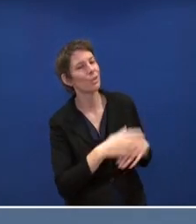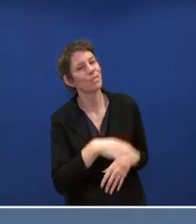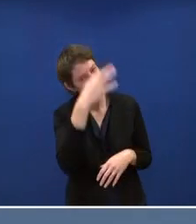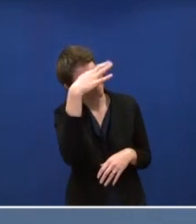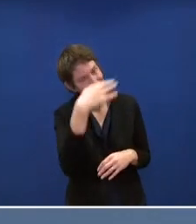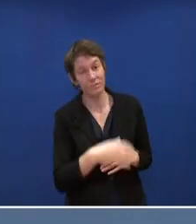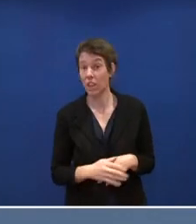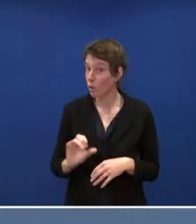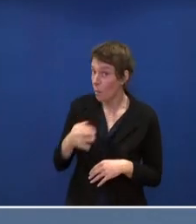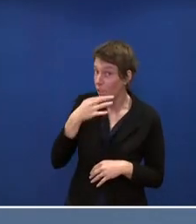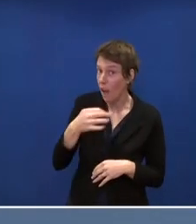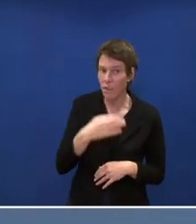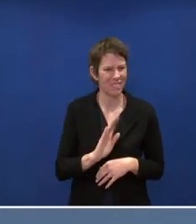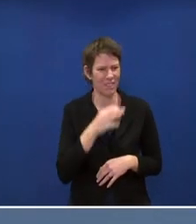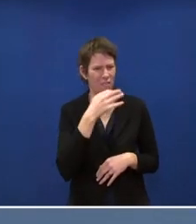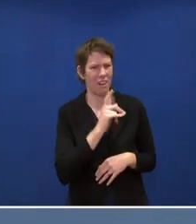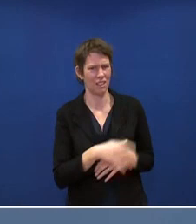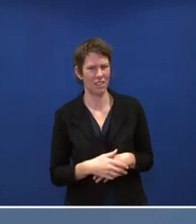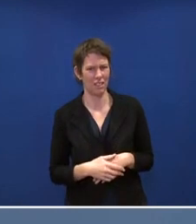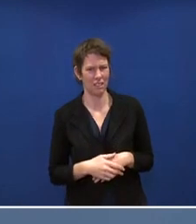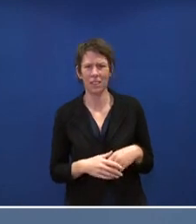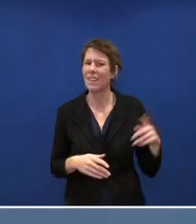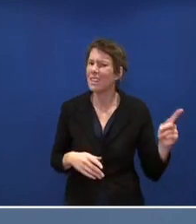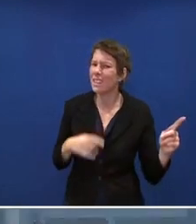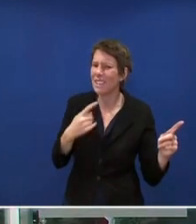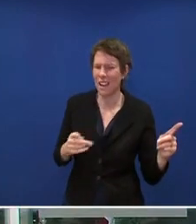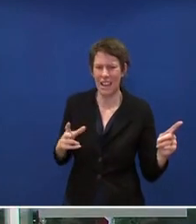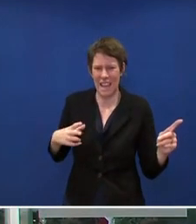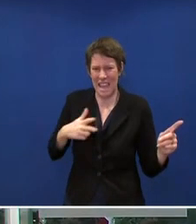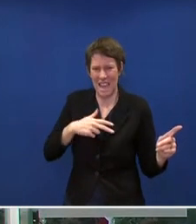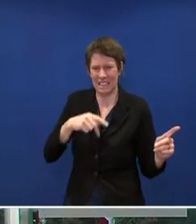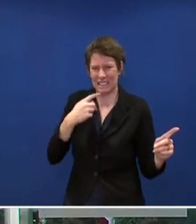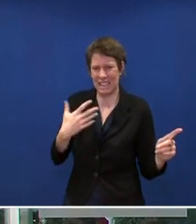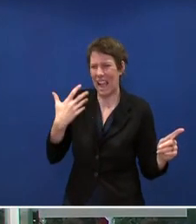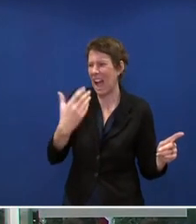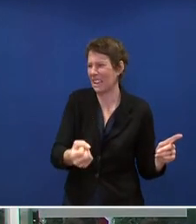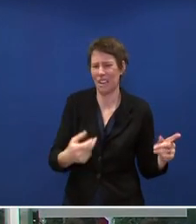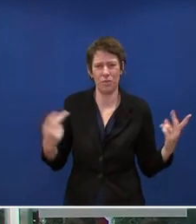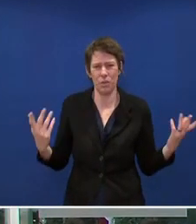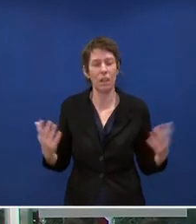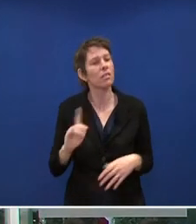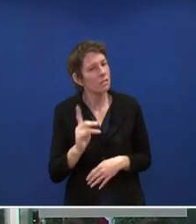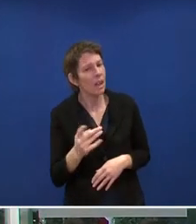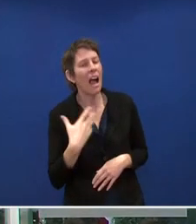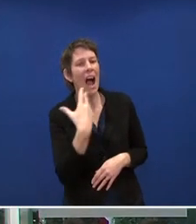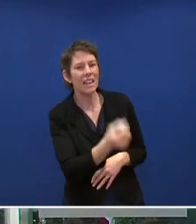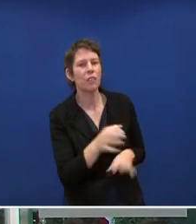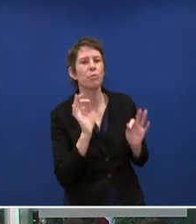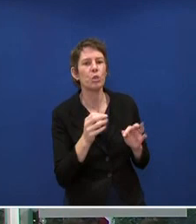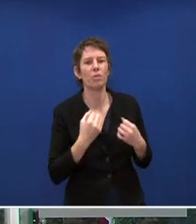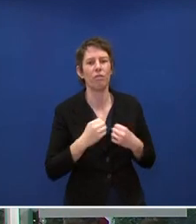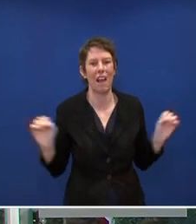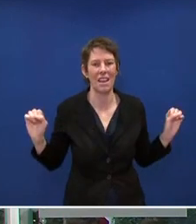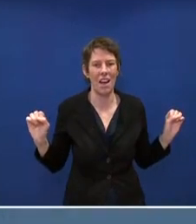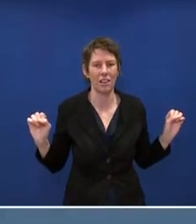Wenn Sie noch mal nachfragen wollen. Das war nicht die Frage. Eingriffe, ehrlich gesagt, Eingriffe. Oder denn, na ja, die Eingriffe in bestimmte Freiheiten.